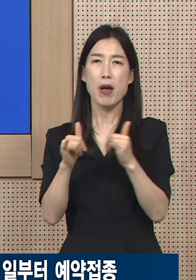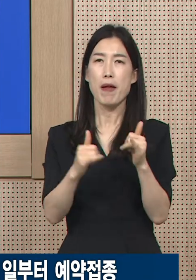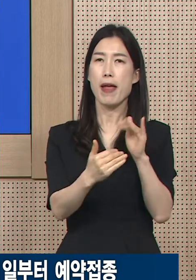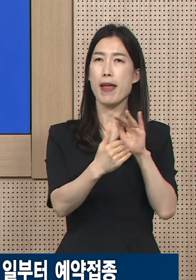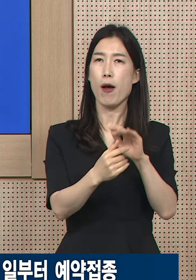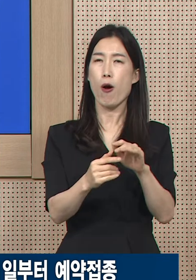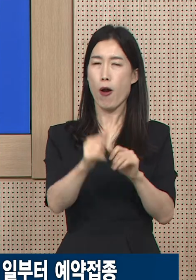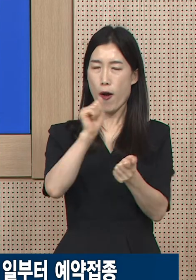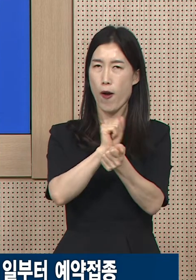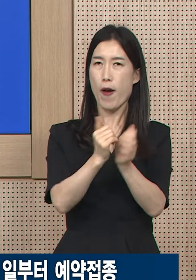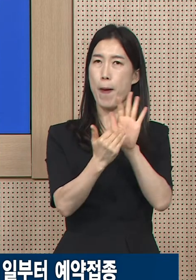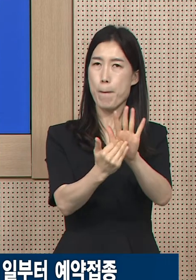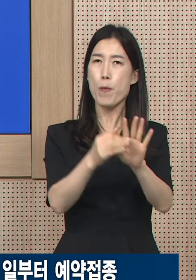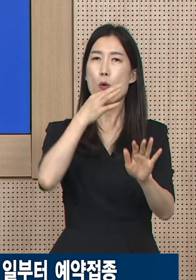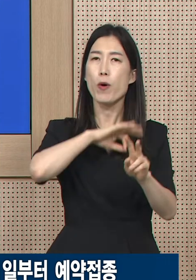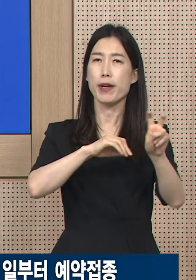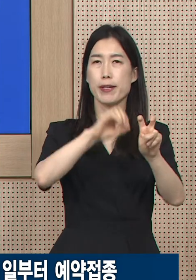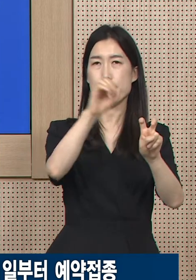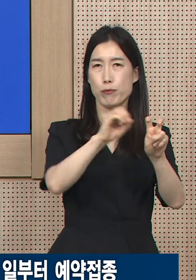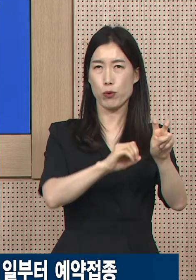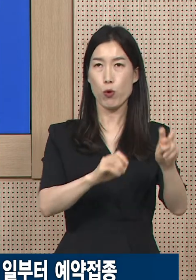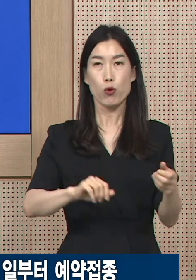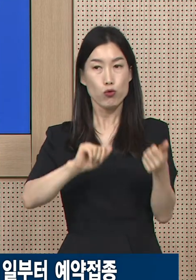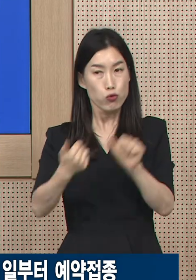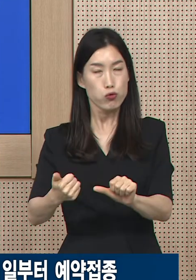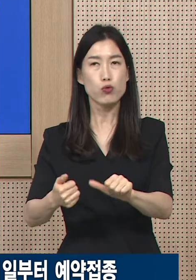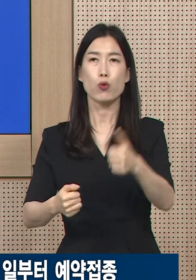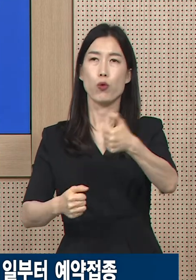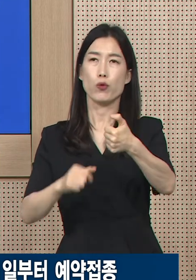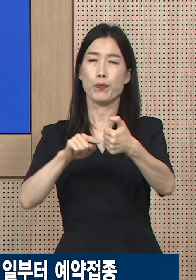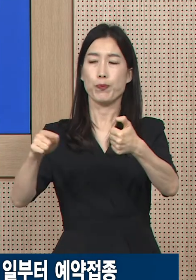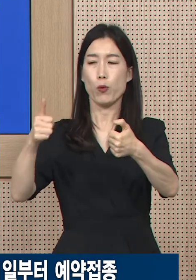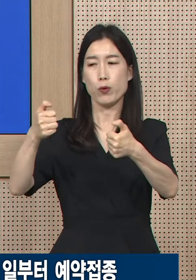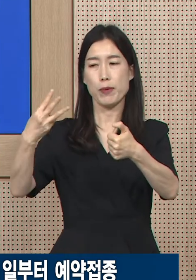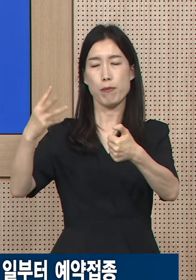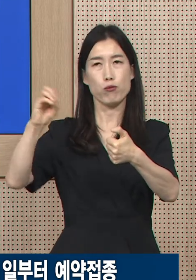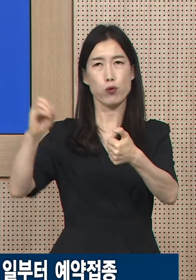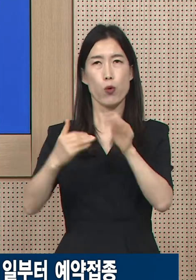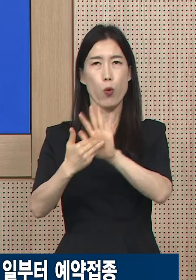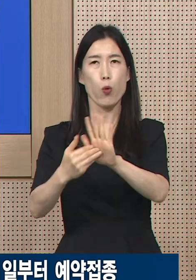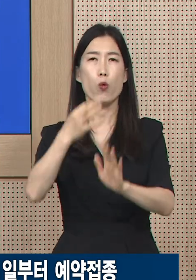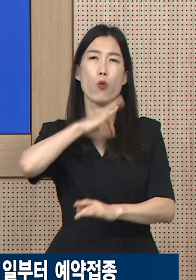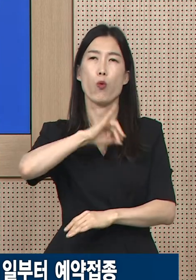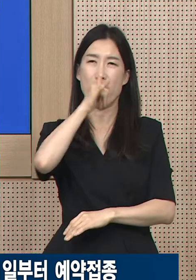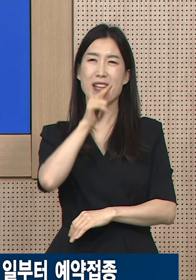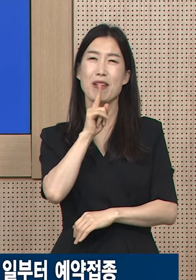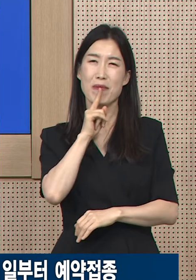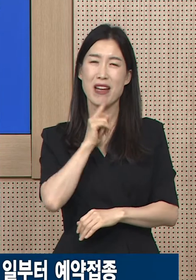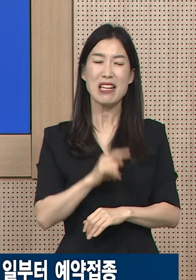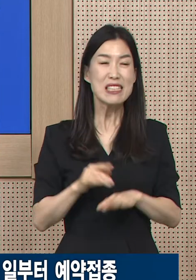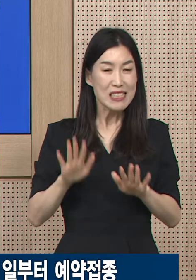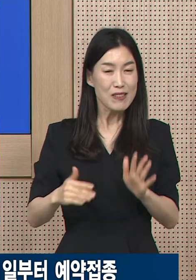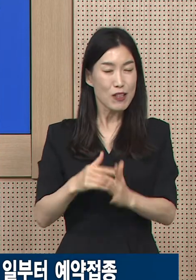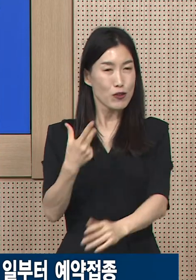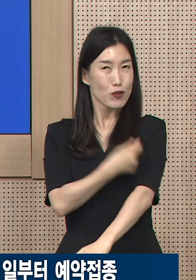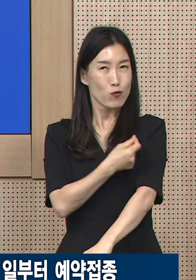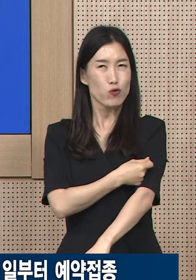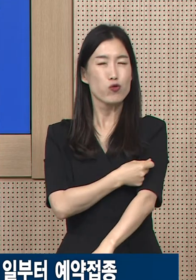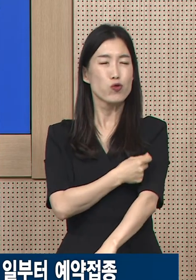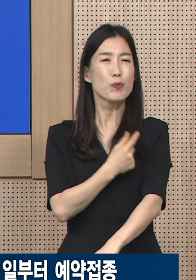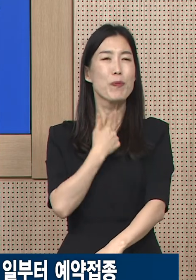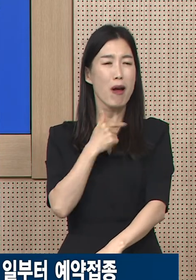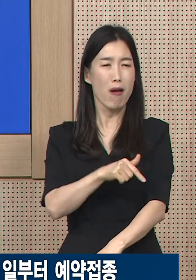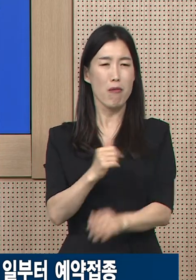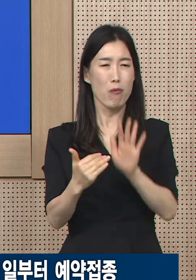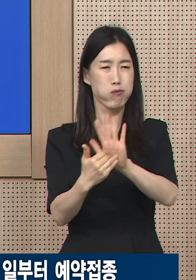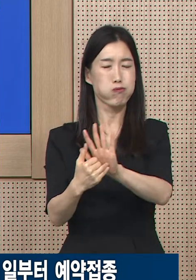예방 효과는 50에서 53%로 나타났습니다. 또한 현재 백신은 감염 예방 효과가 낮고 지속기간이 짧으나